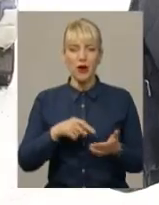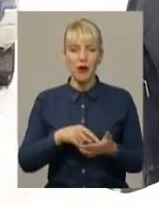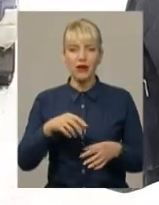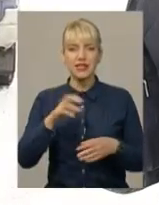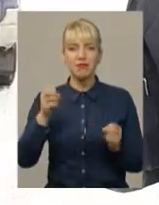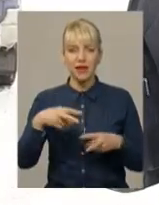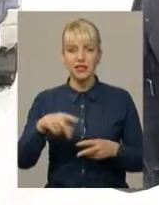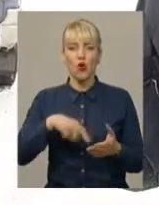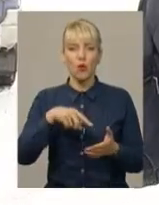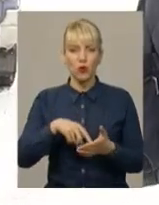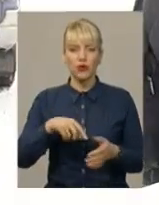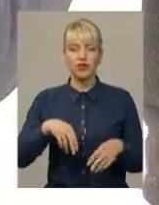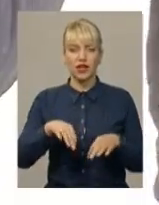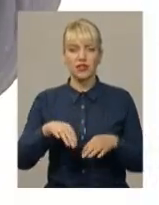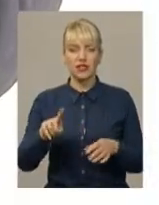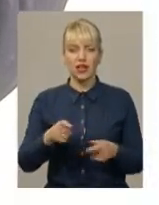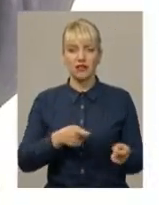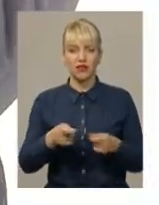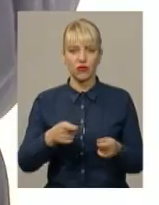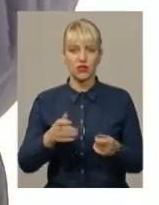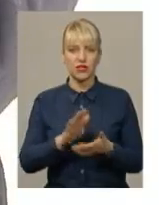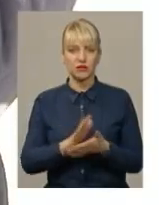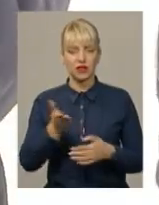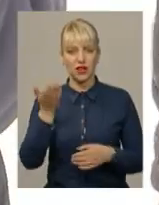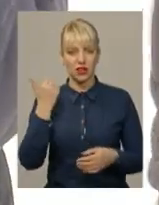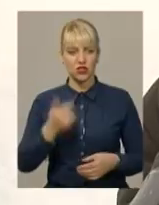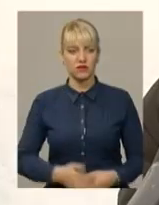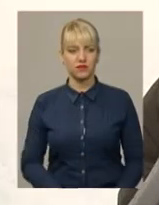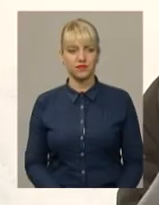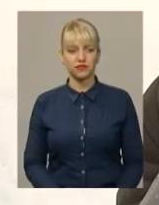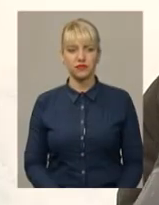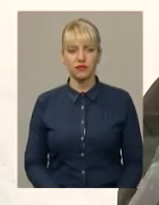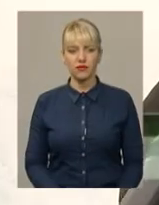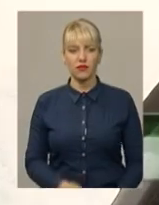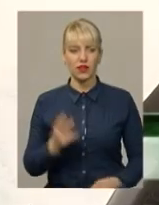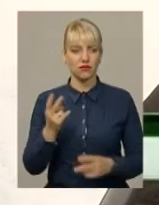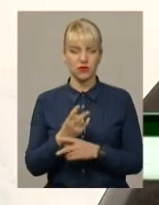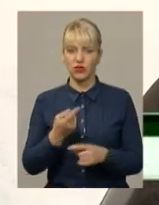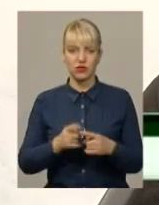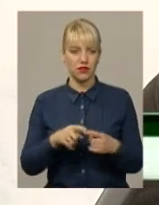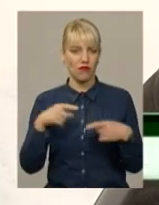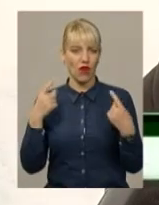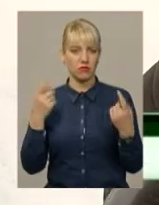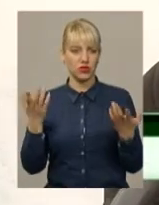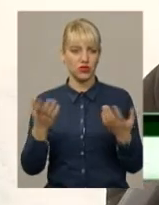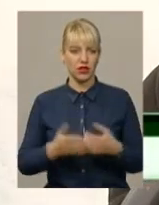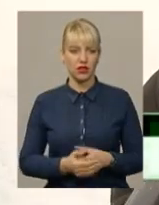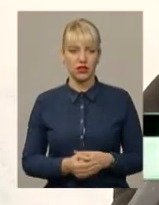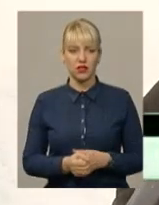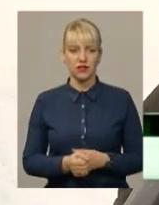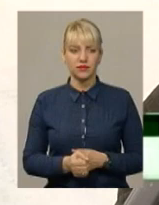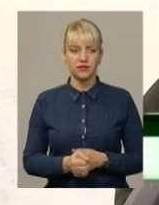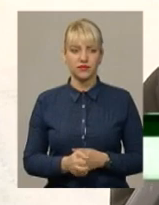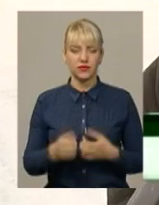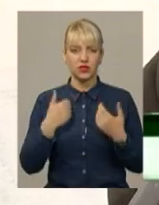«Спецкомунтранс», яке вивозило сміття раніше, кажуть тутешні жителі. Вдвічі це взагалі побутові сміття, і ще